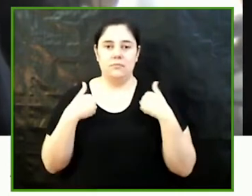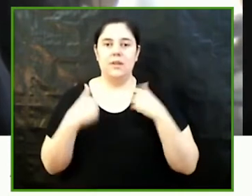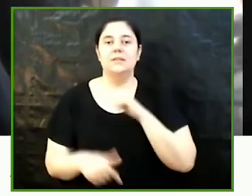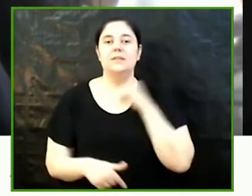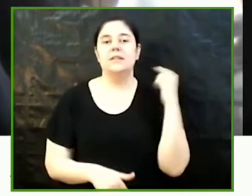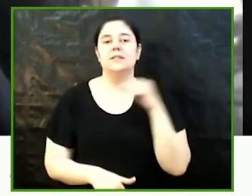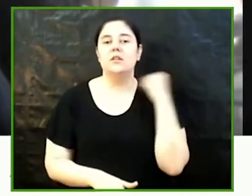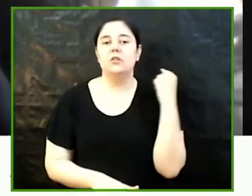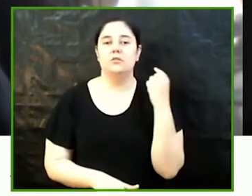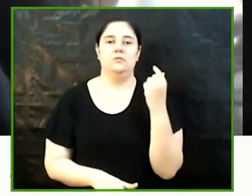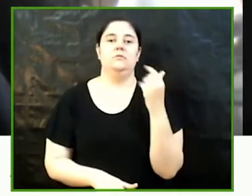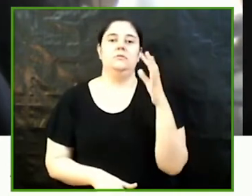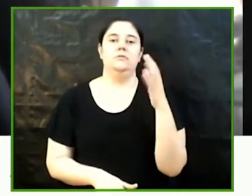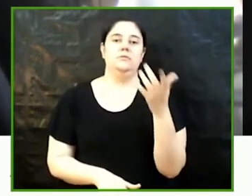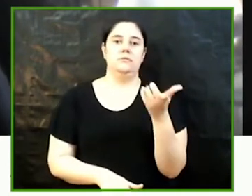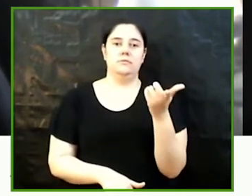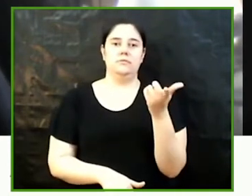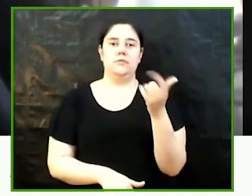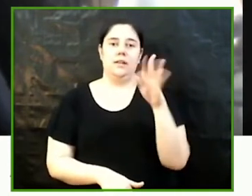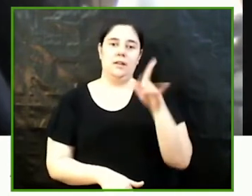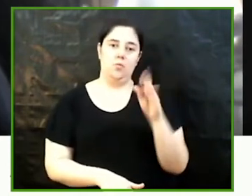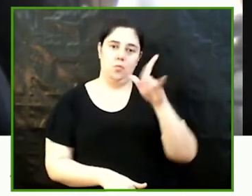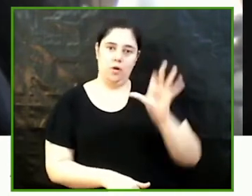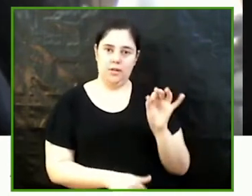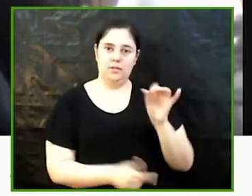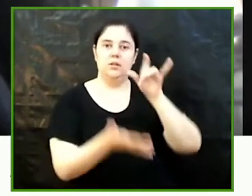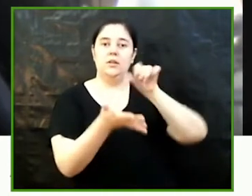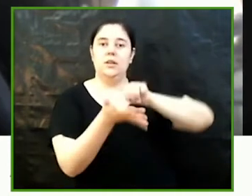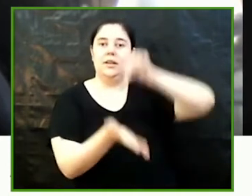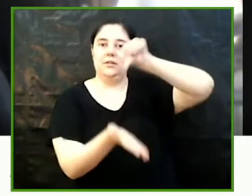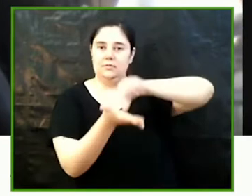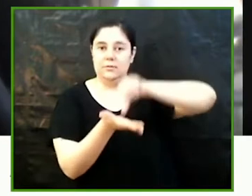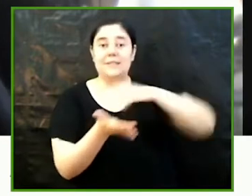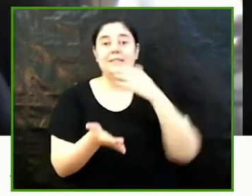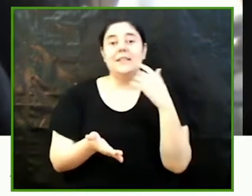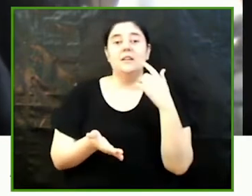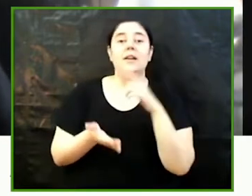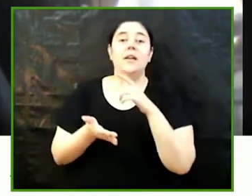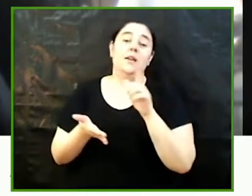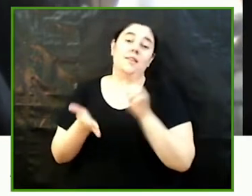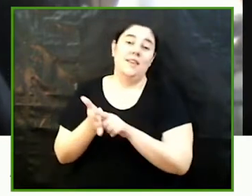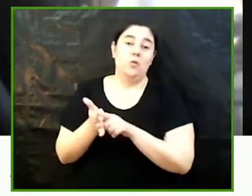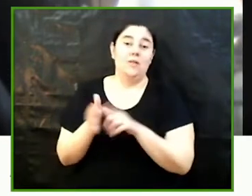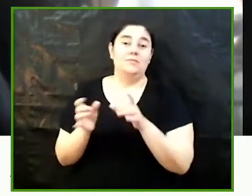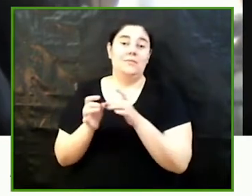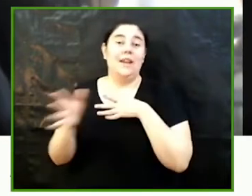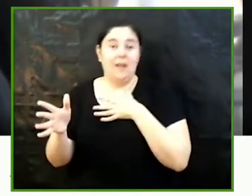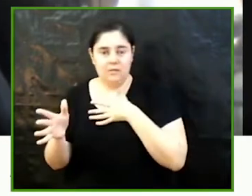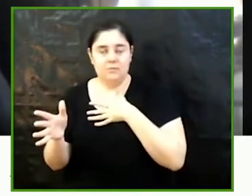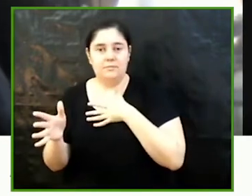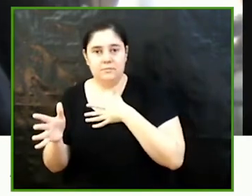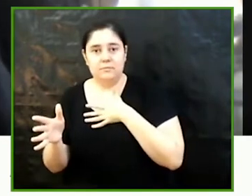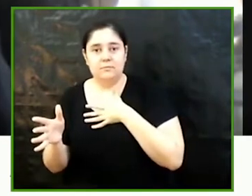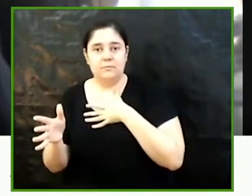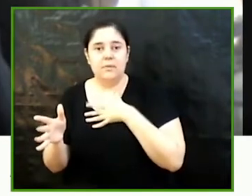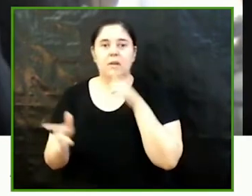Polies a la societat d'Atenes a través de les fonts essencialment en llengua grega que ens ofereixen els textos literaris i epigràfics